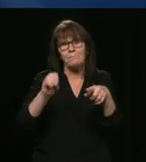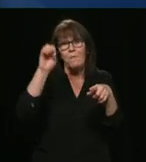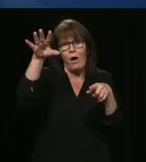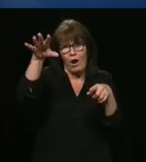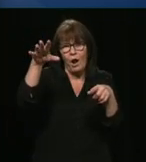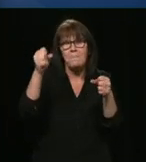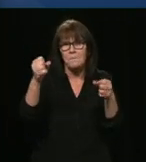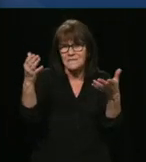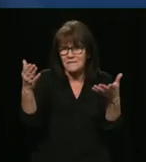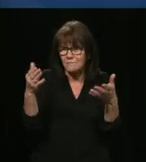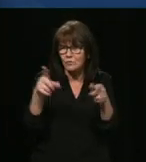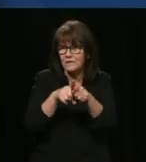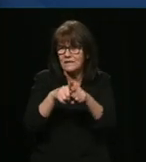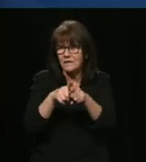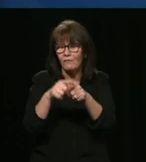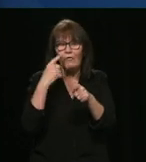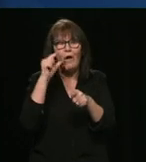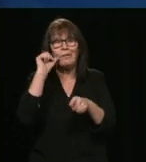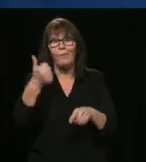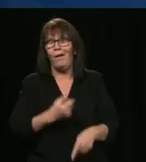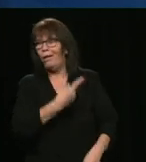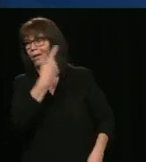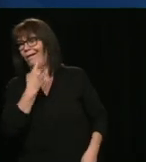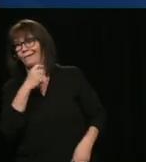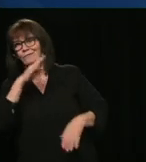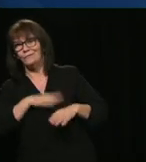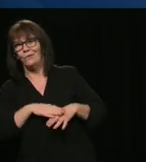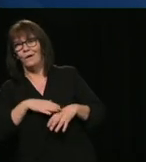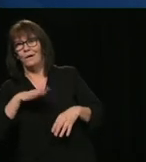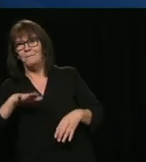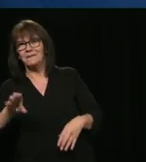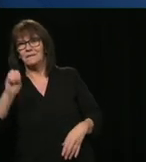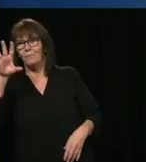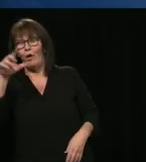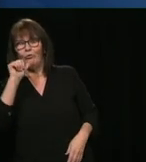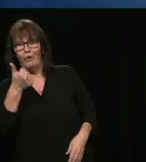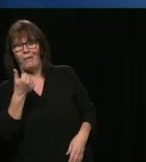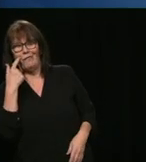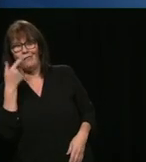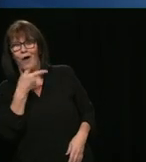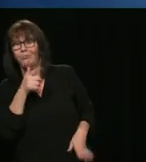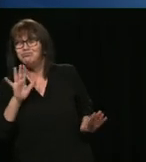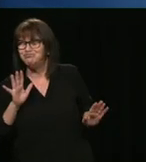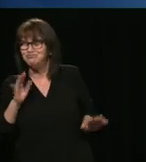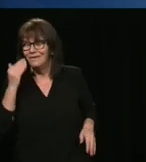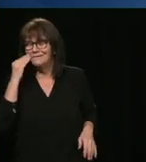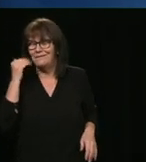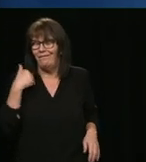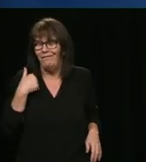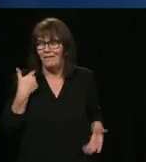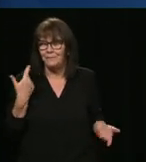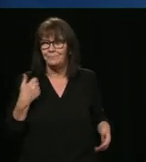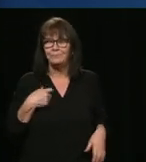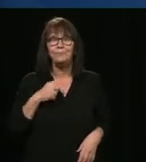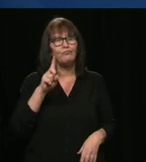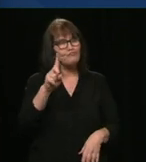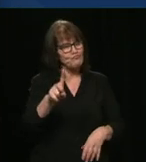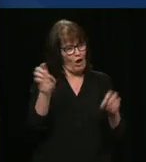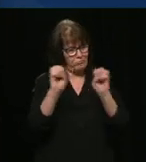le basketball. M. le Président, soyons clairs. D'abord, s'il y un projet